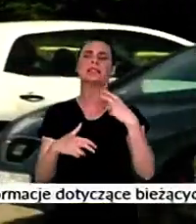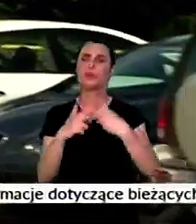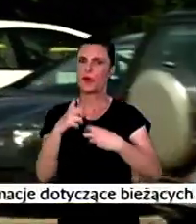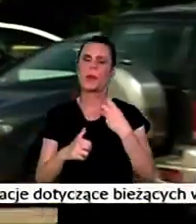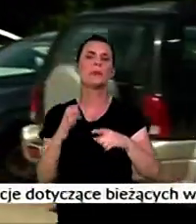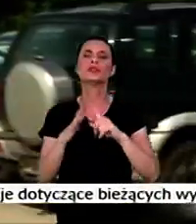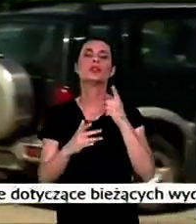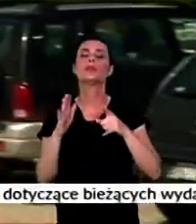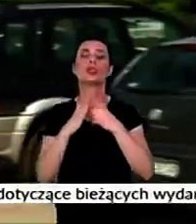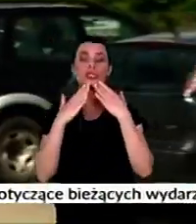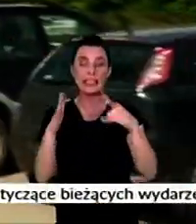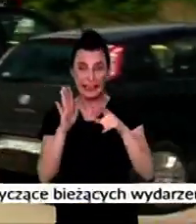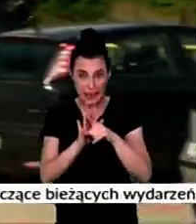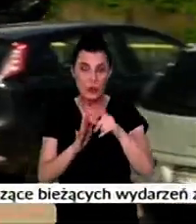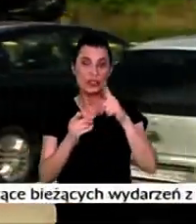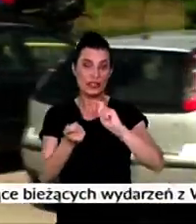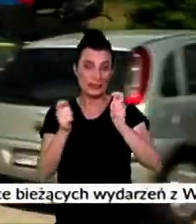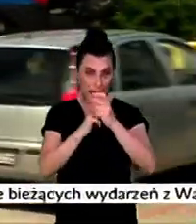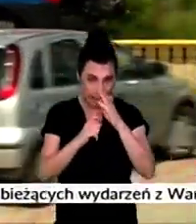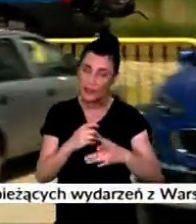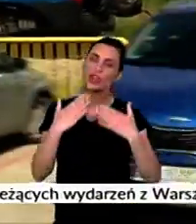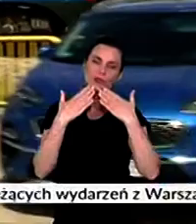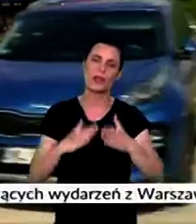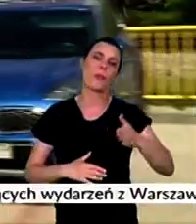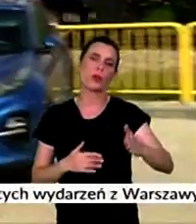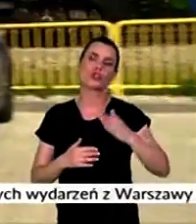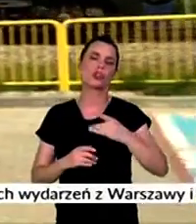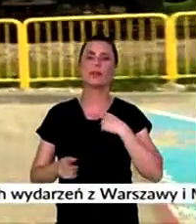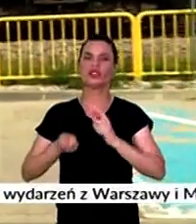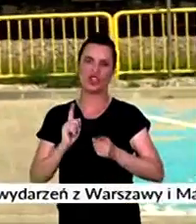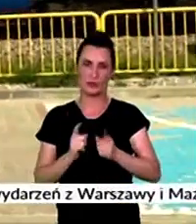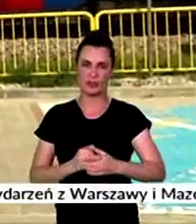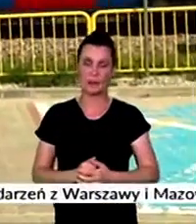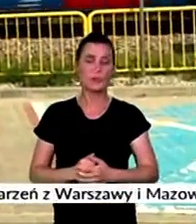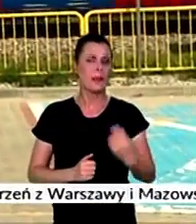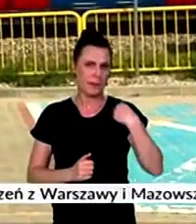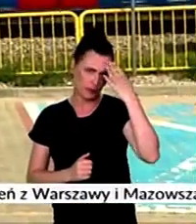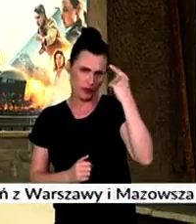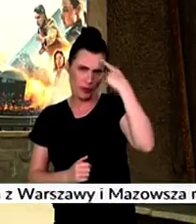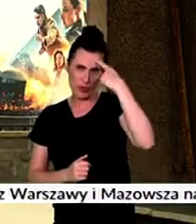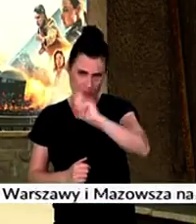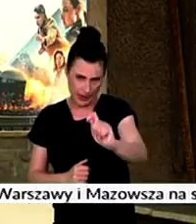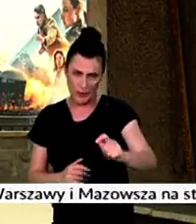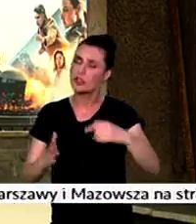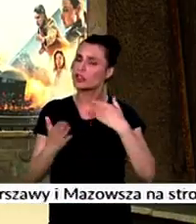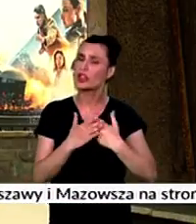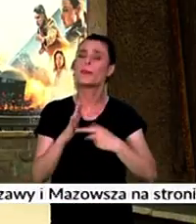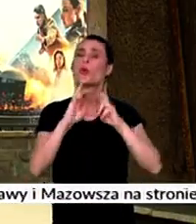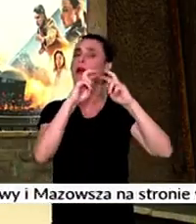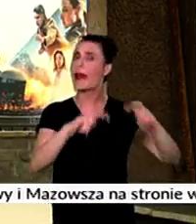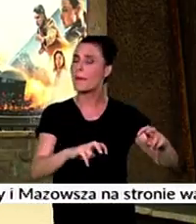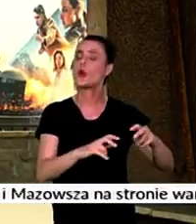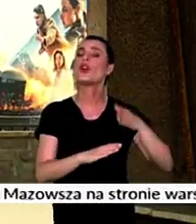mają rozładować i sprawić, że pociągi będą jeździły sprawniej. Przypomnijmy, że w związku z remontem dworca